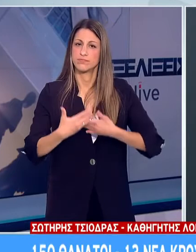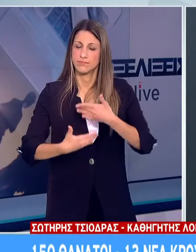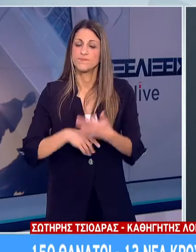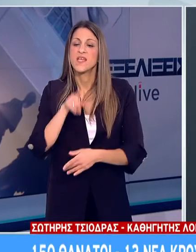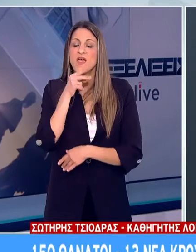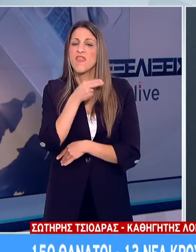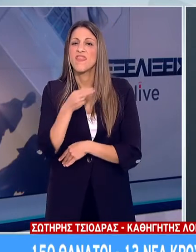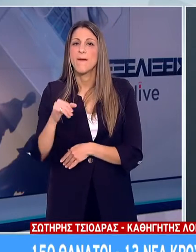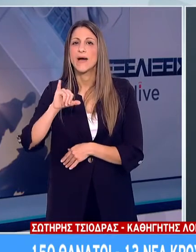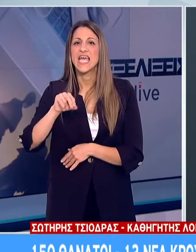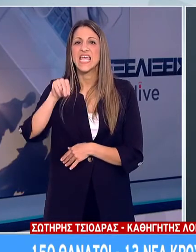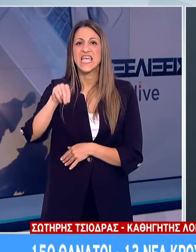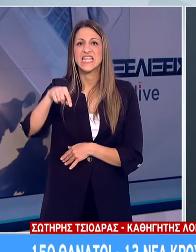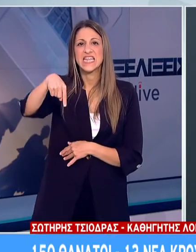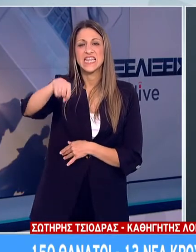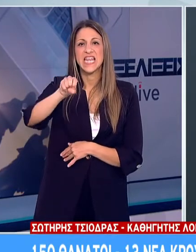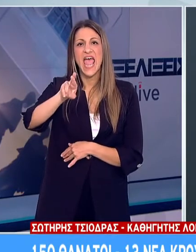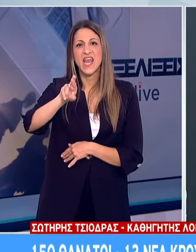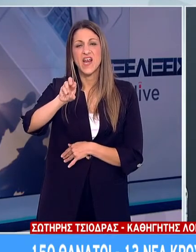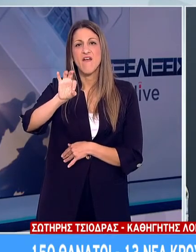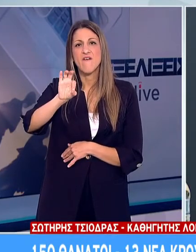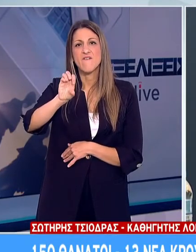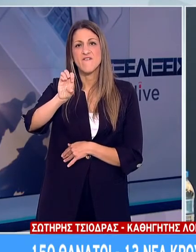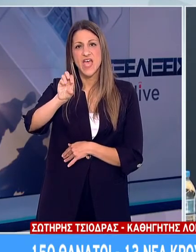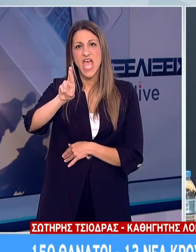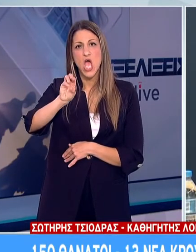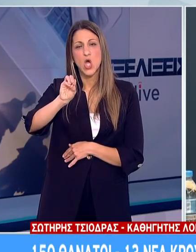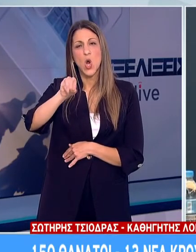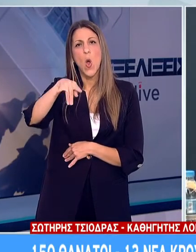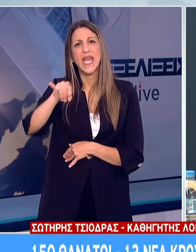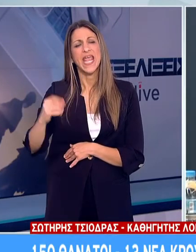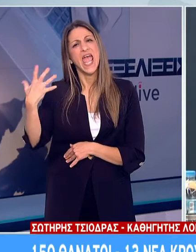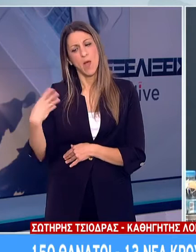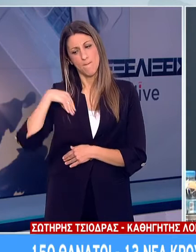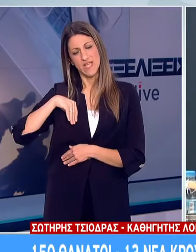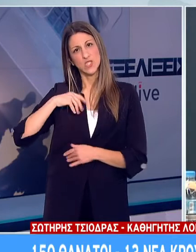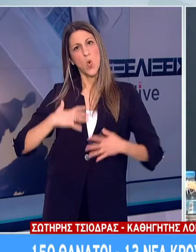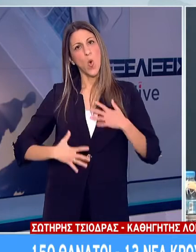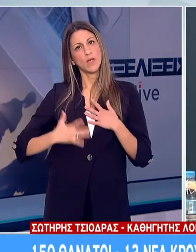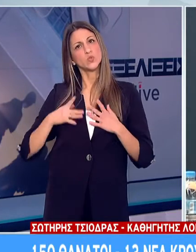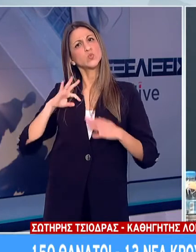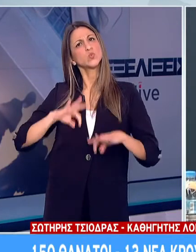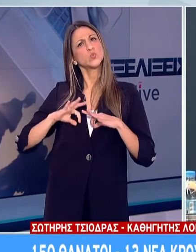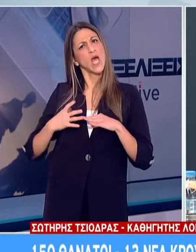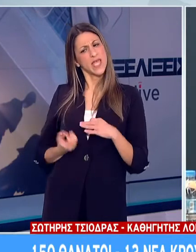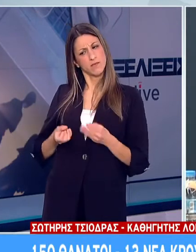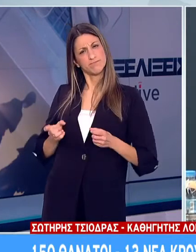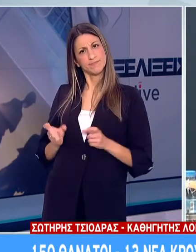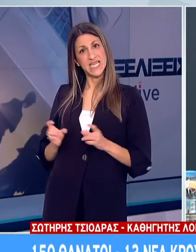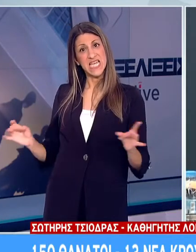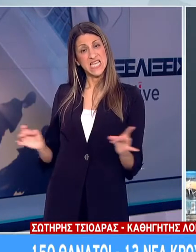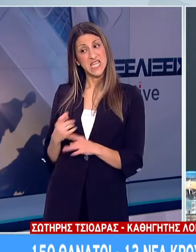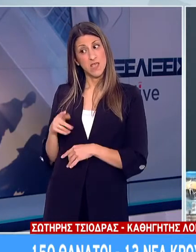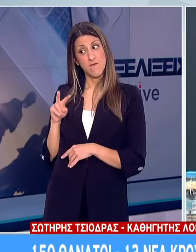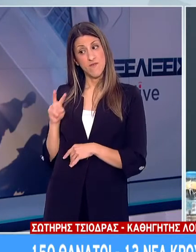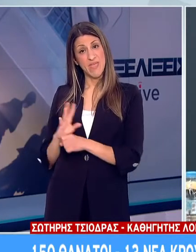θέμα της ιντερφερώνης, η ιντερφερώνη είναι μια από τις ουσίες του οργανισμού που παράγει ο οργανισμός όταν βλέπει ένα ξένο ερέθισμα όπως